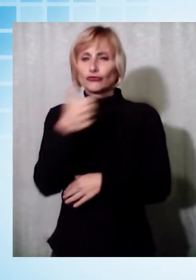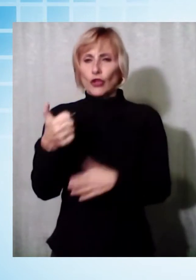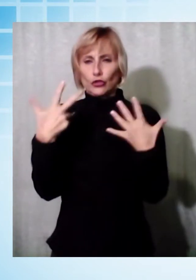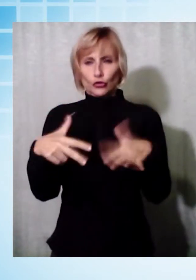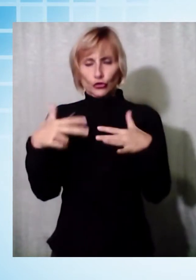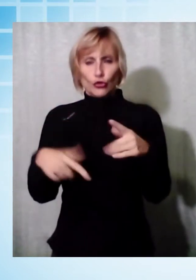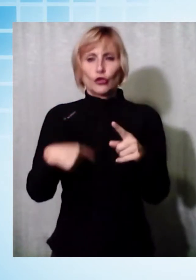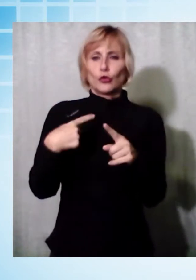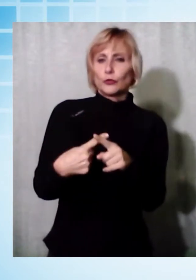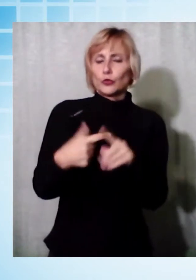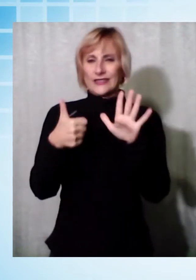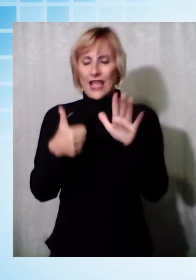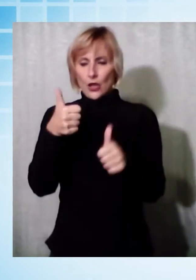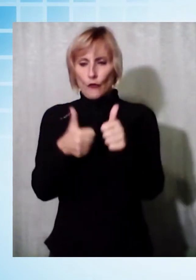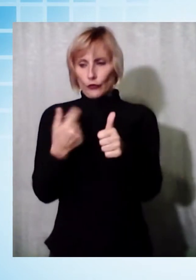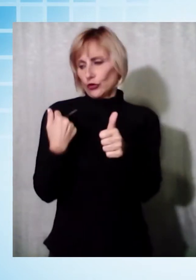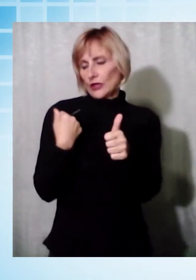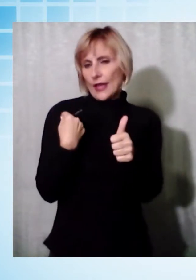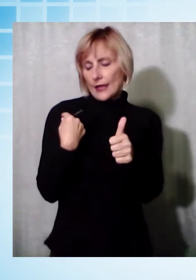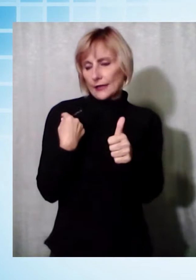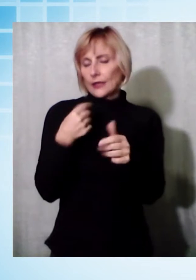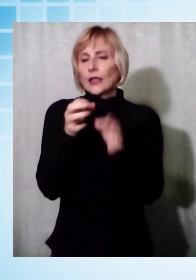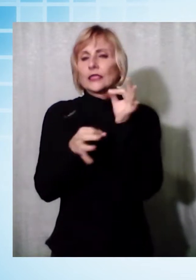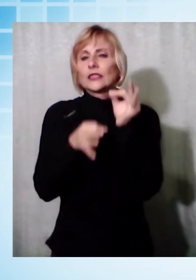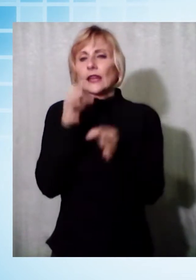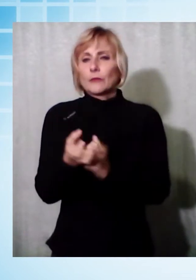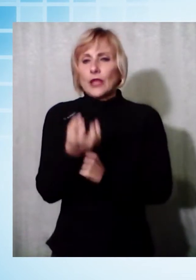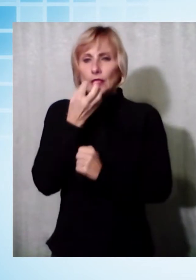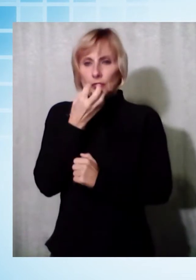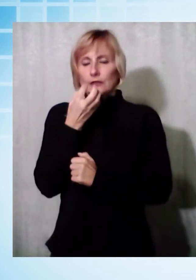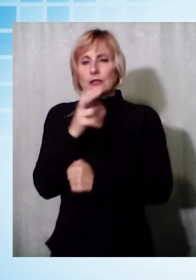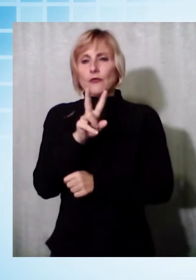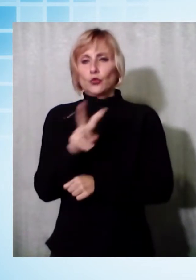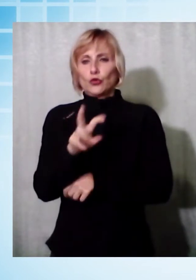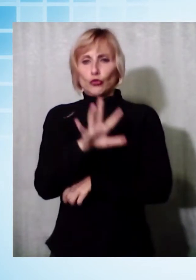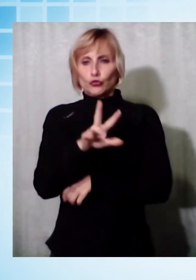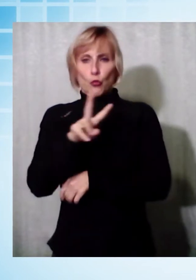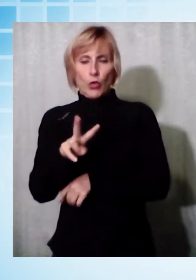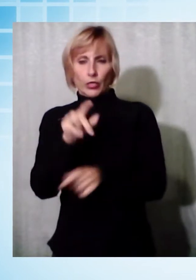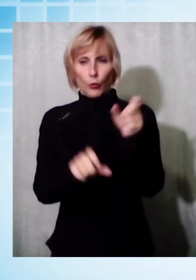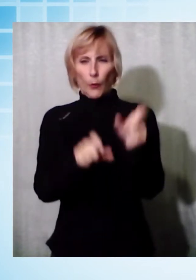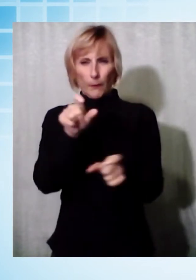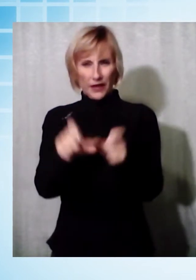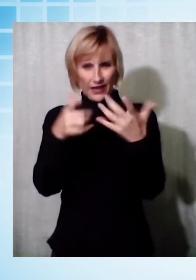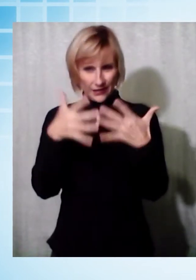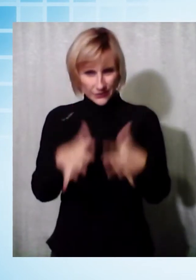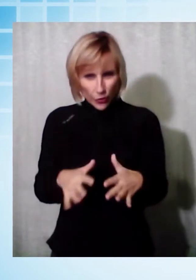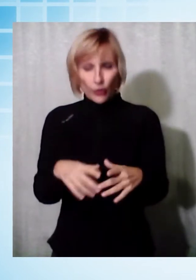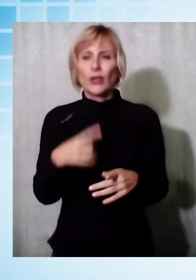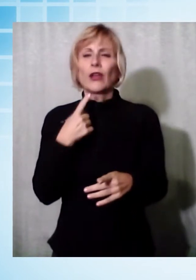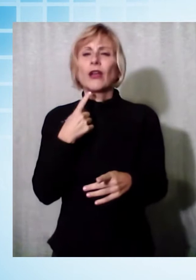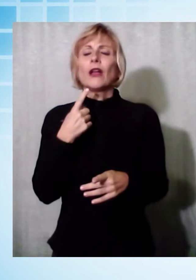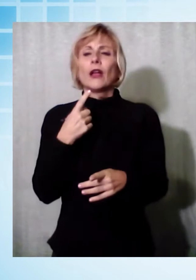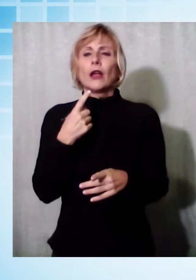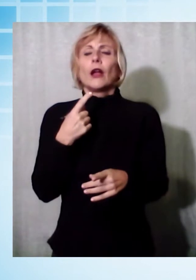rispetto a ieri, in terapia intensiva ci sono 253 persone, una in più rispetto a ieri, i decessi come